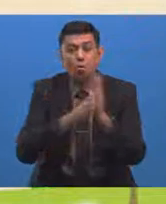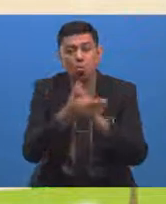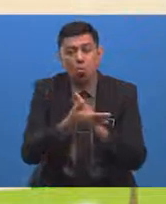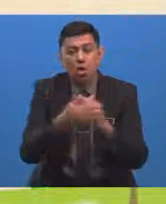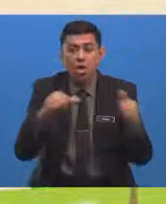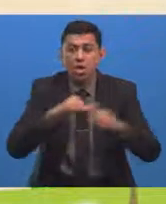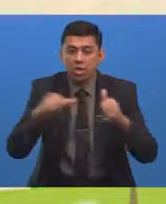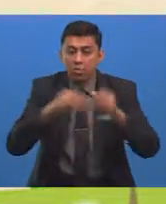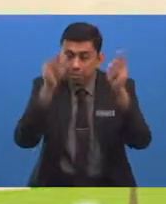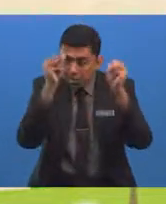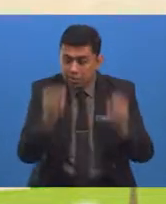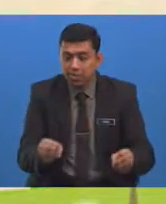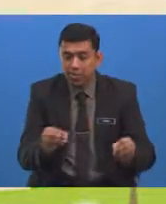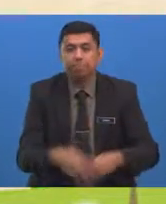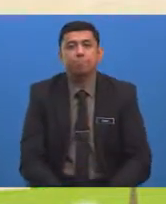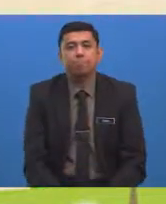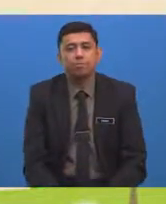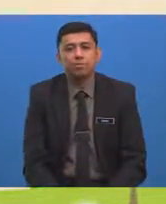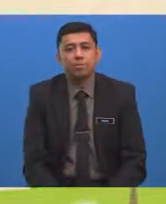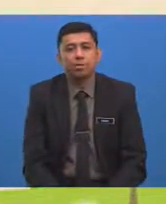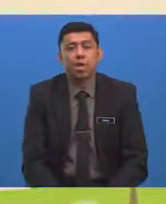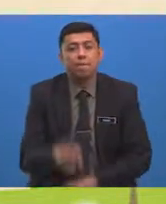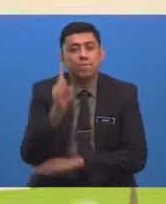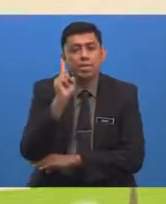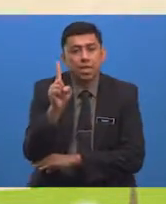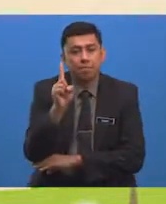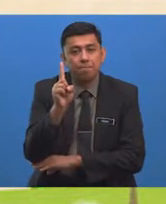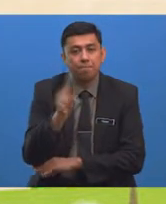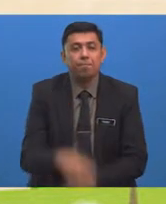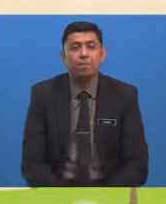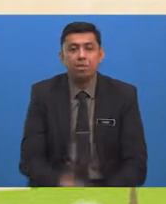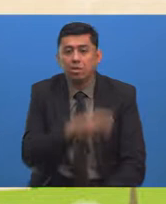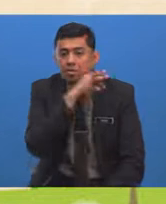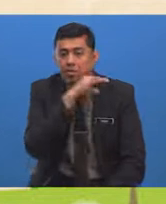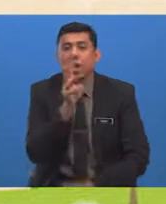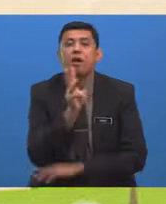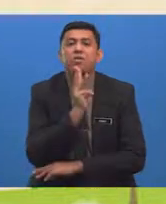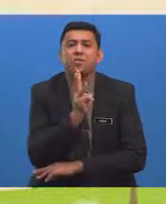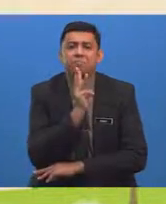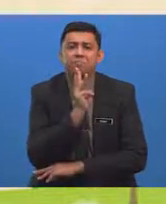aktiviti manusia Pertama Pencemaran air